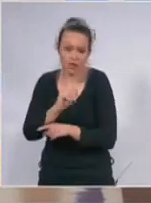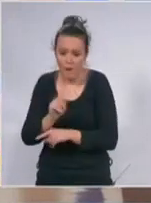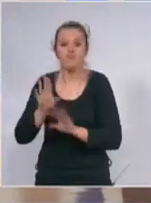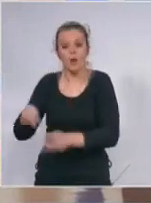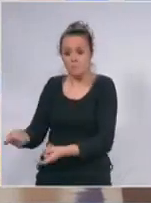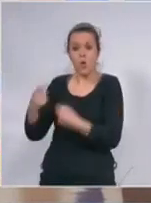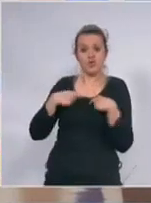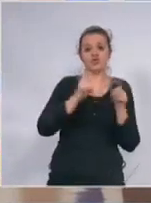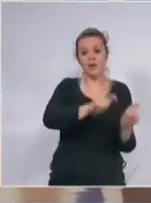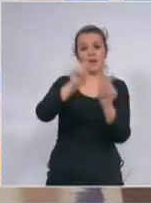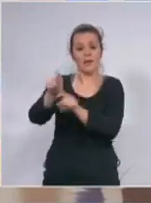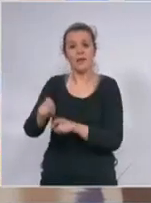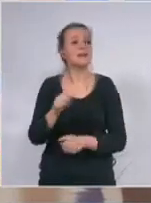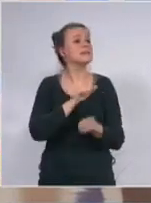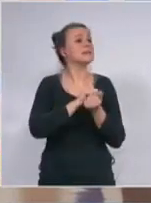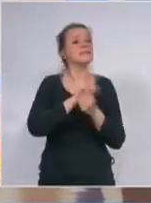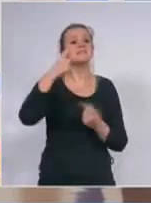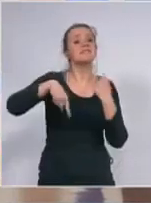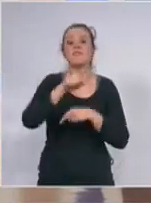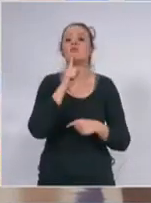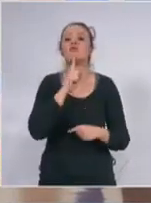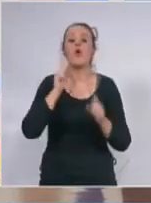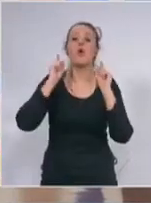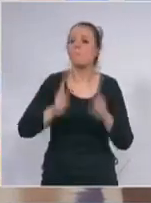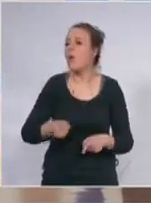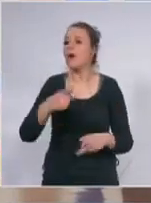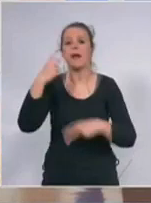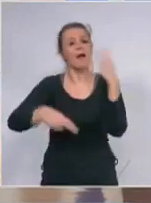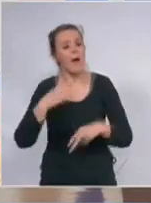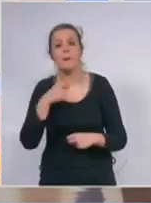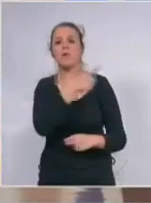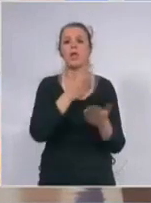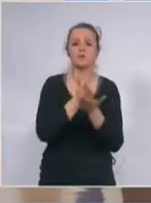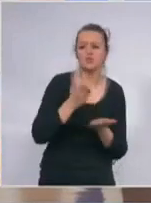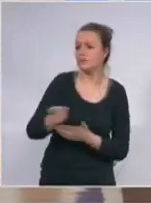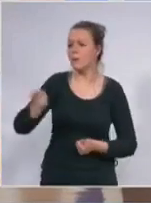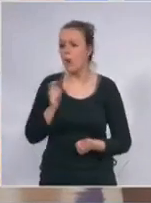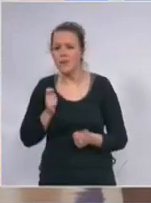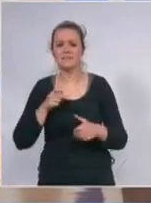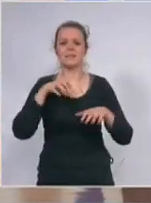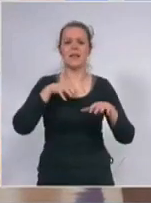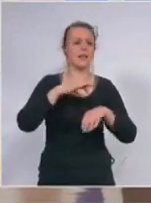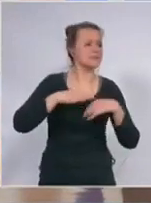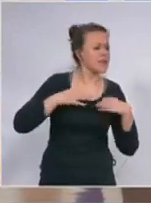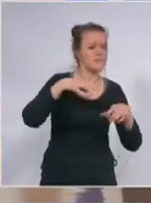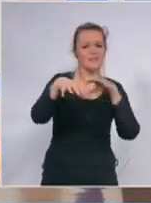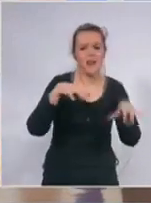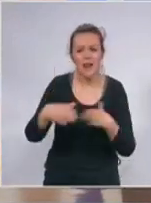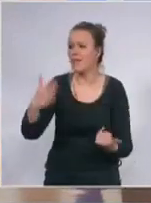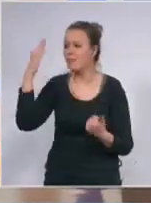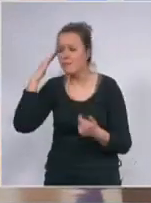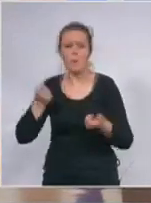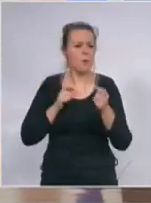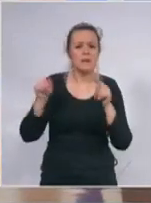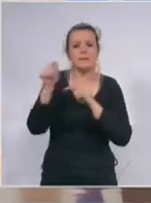budu napolju mislim pre svega na službe koje moraju da održe život i mislim normalno na zdravstvene radnike na organe reda koji moraju da rade